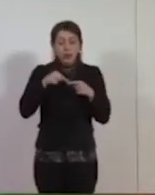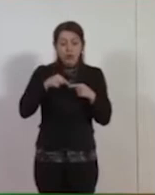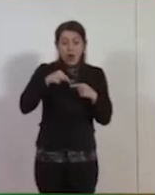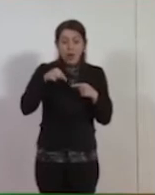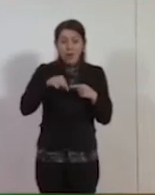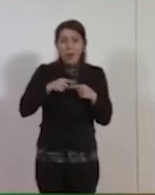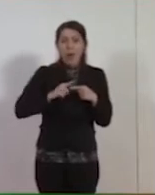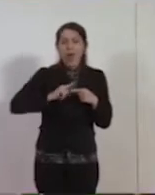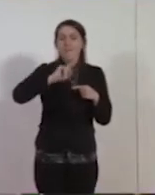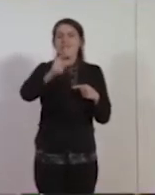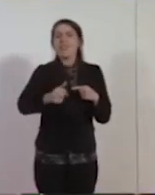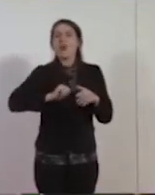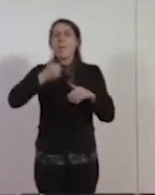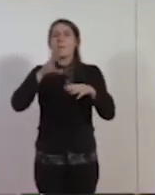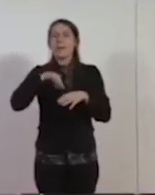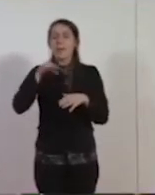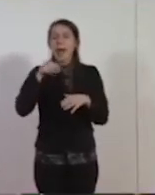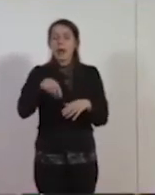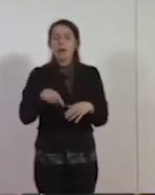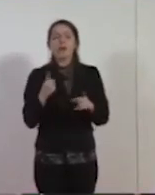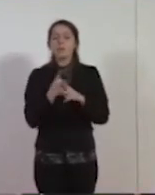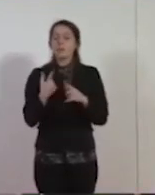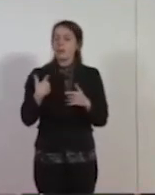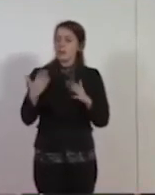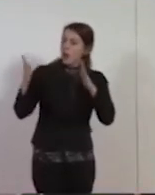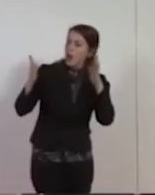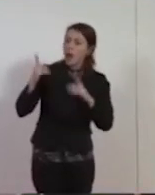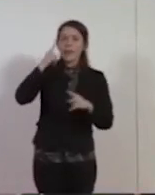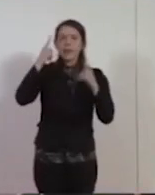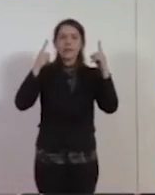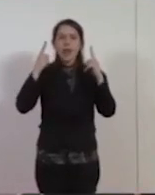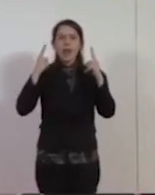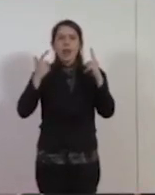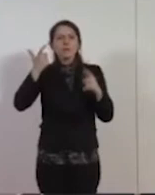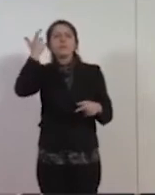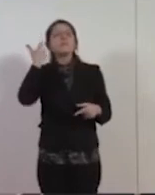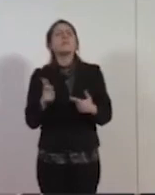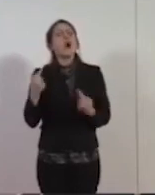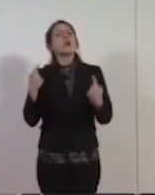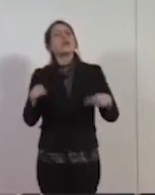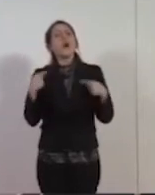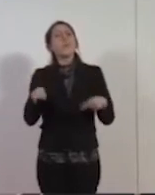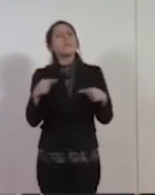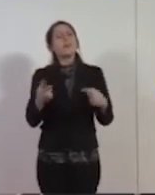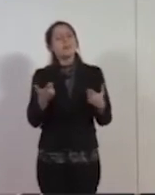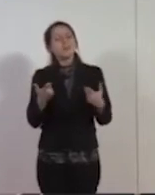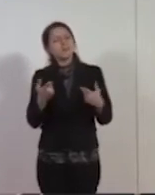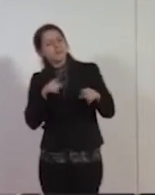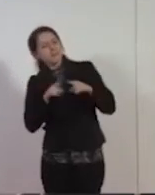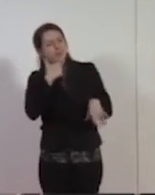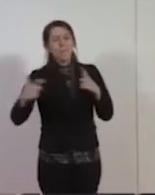dobbiamo passare per confrontare le idee. Perché mi ha colpito molto questo discredito? Vedete,